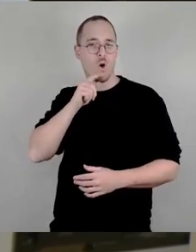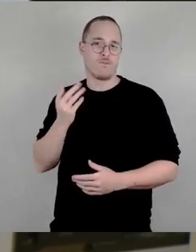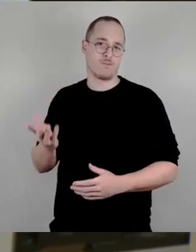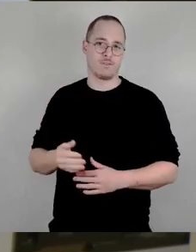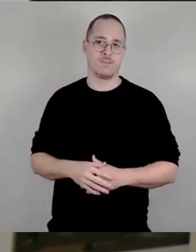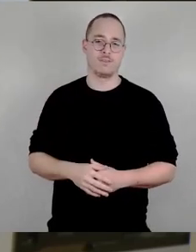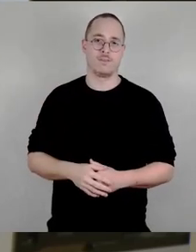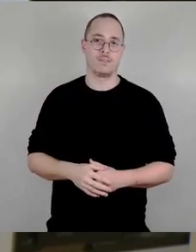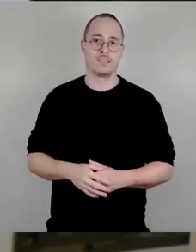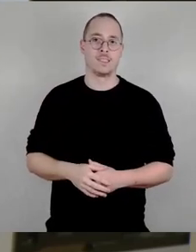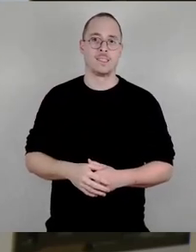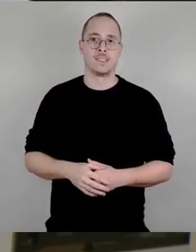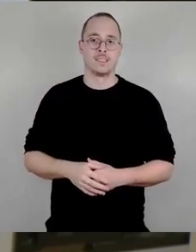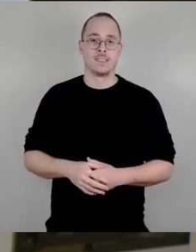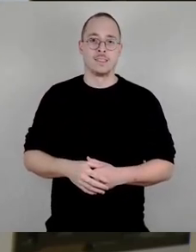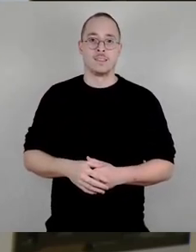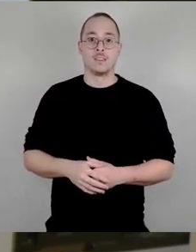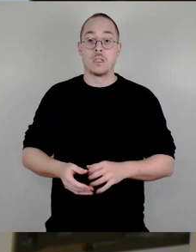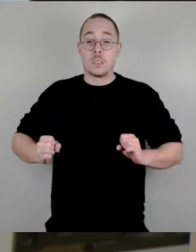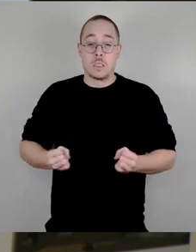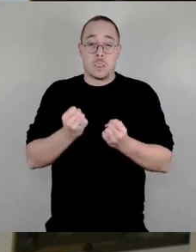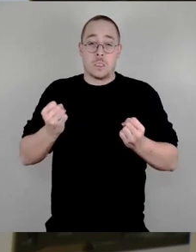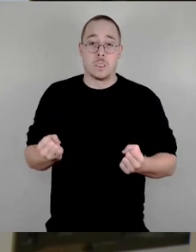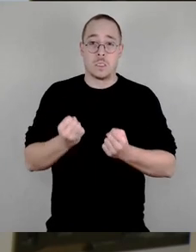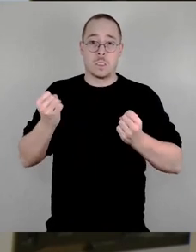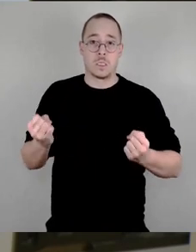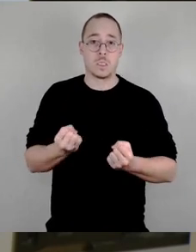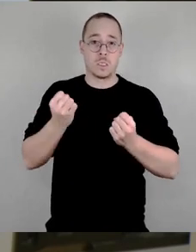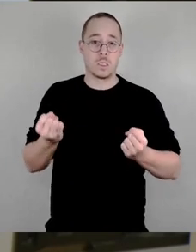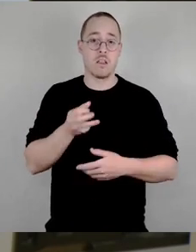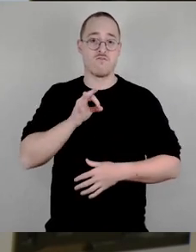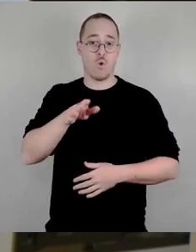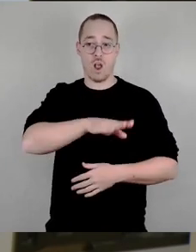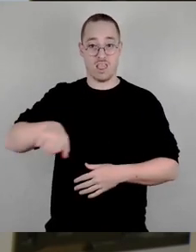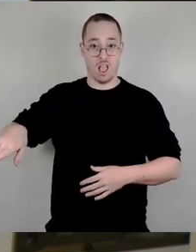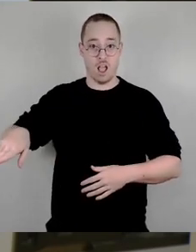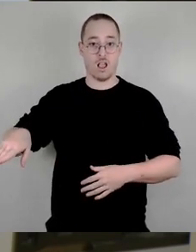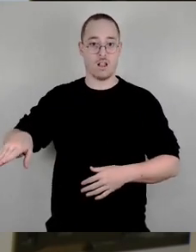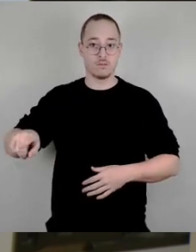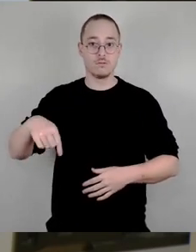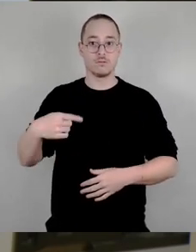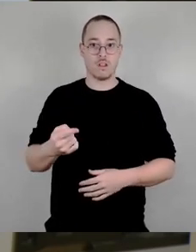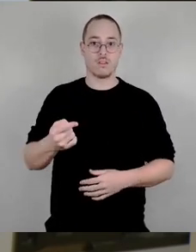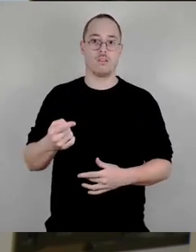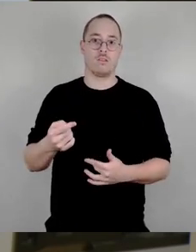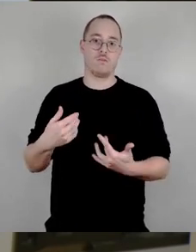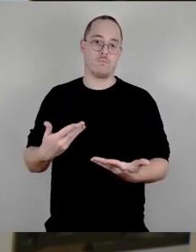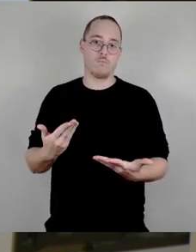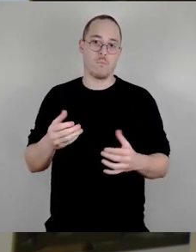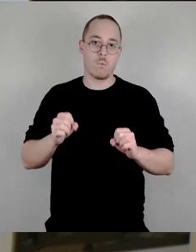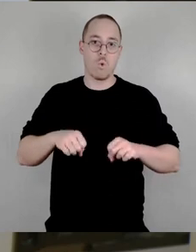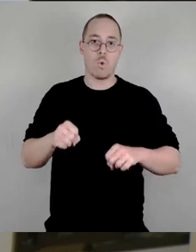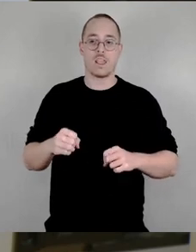Intensives Training kann bei Kindersportlerinnen zu Wachstumsverzögerungen, Überlastungsschäden und anderen Erkrankungen führen